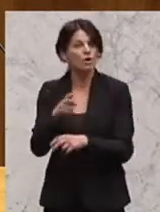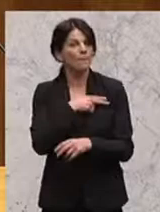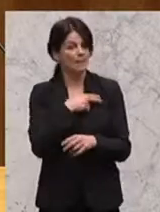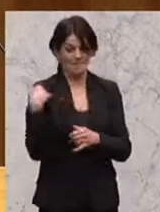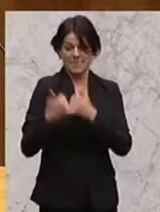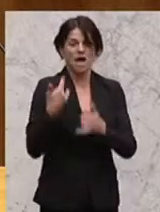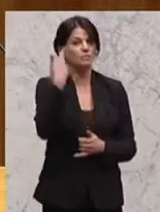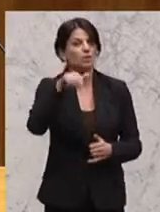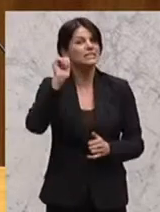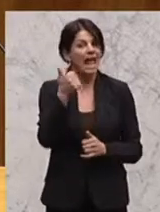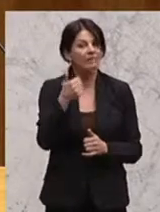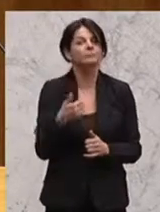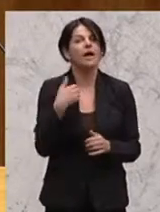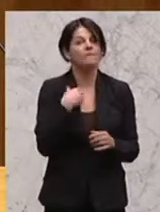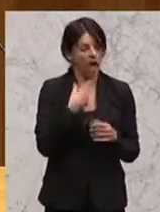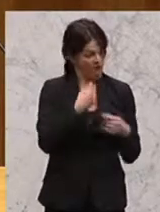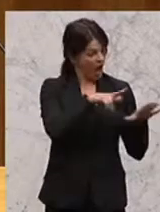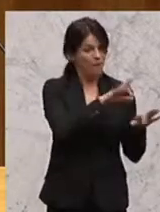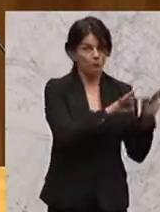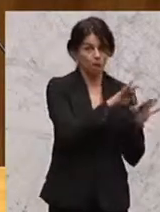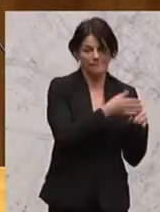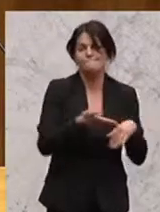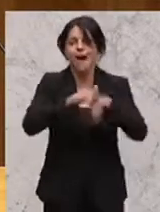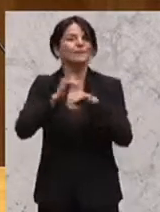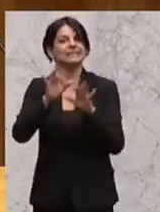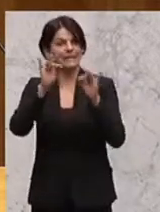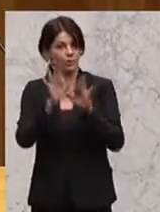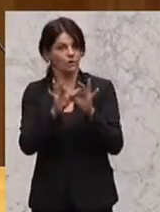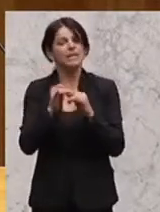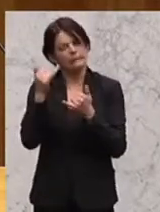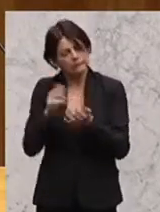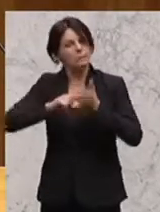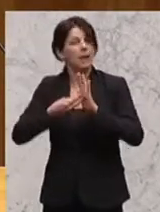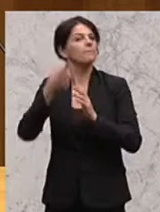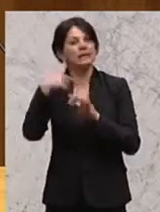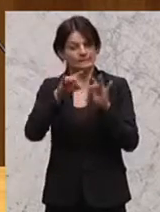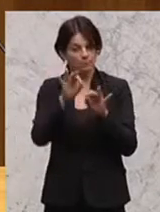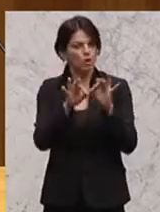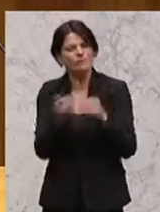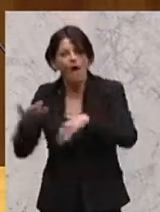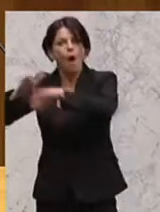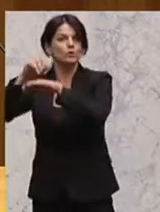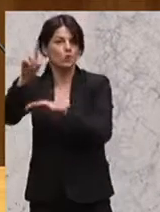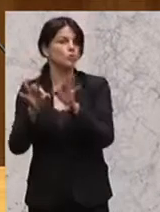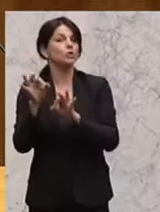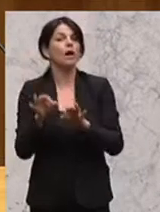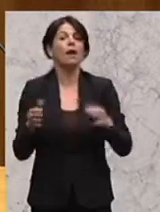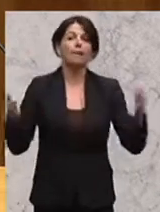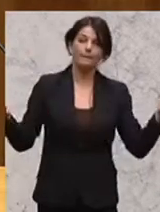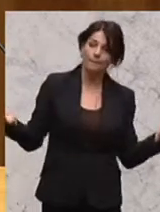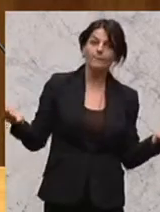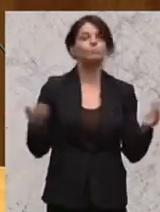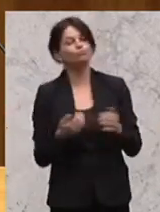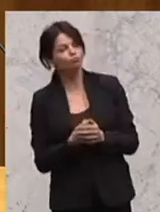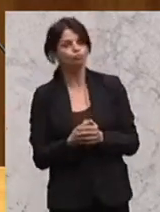wurde im Jahr 2011 von 8 auf 10 Prozent erhöht, soll jetzt von 10 auf 12 Prozent erhöht werden. Ja, ich sage